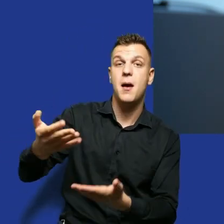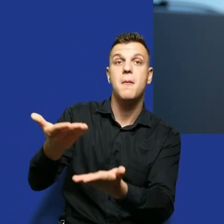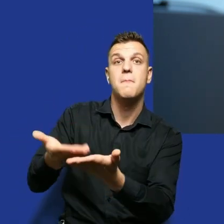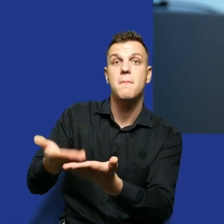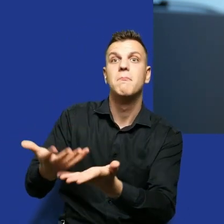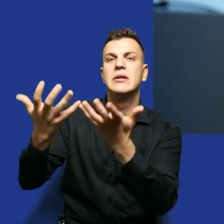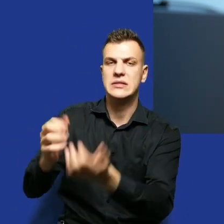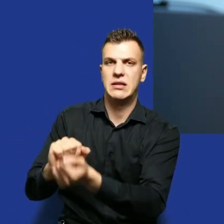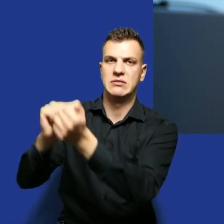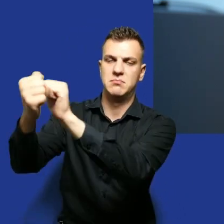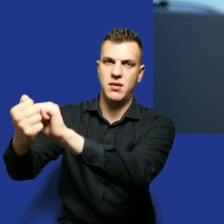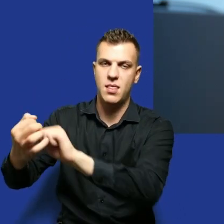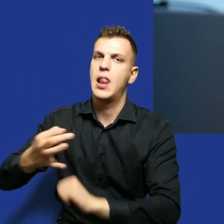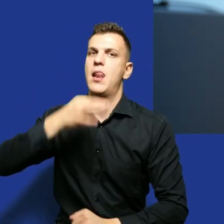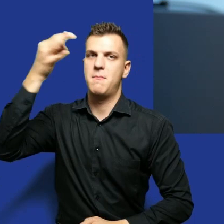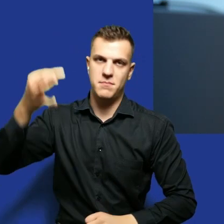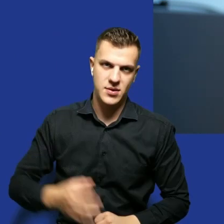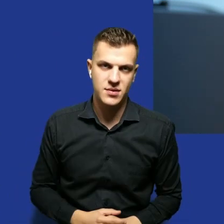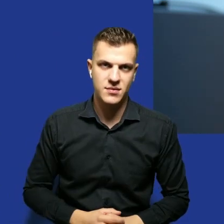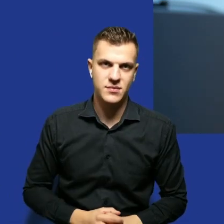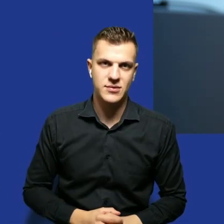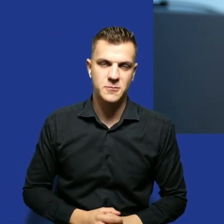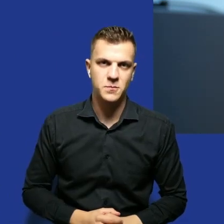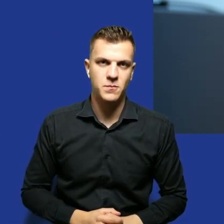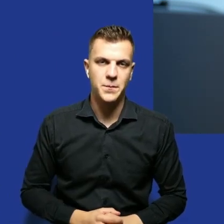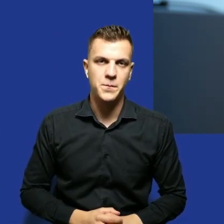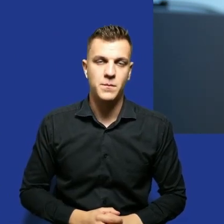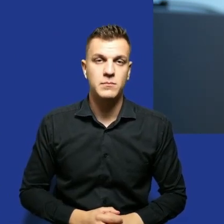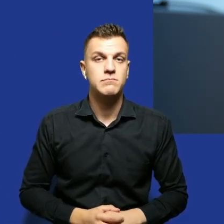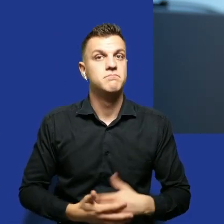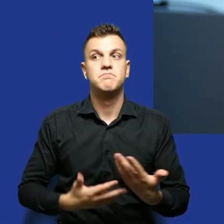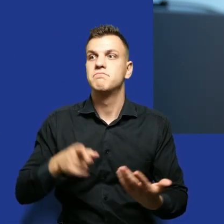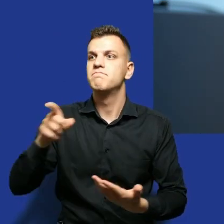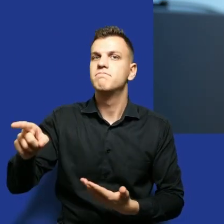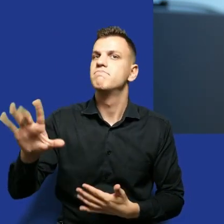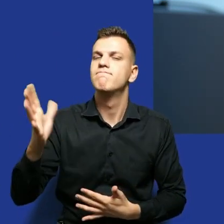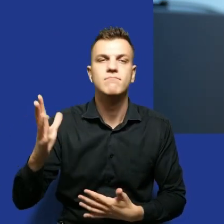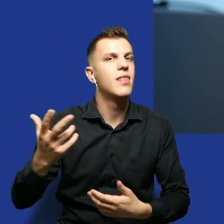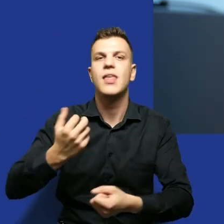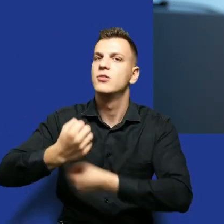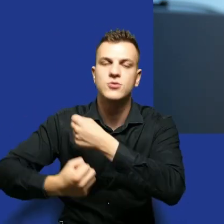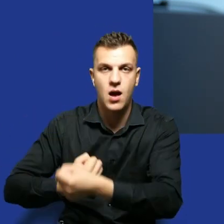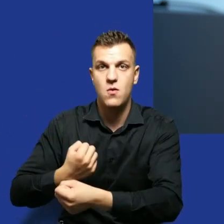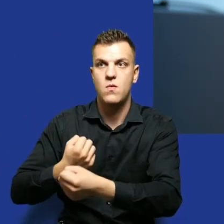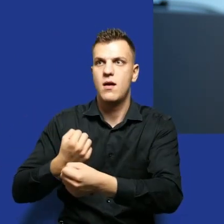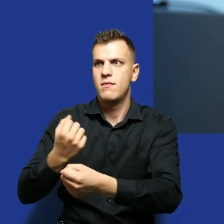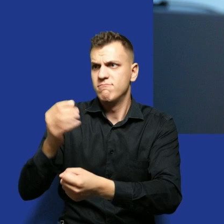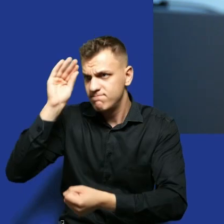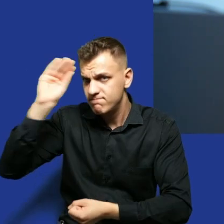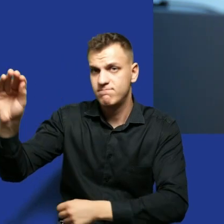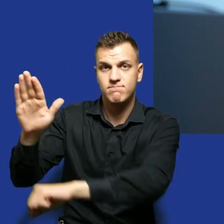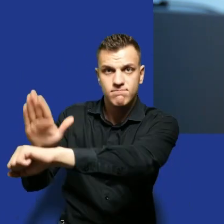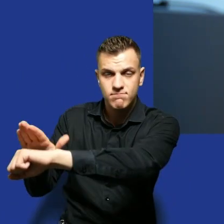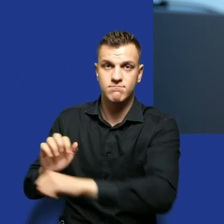zmieniać na lepsze, aby dawać informacje, co nie działa, zgłaszać nieprawidłowości do instytucji,